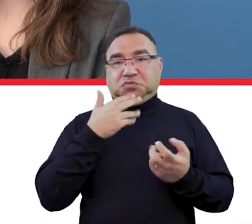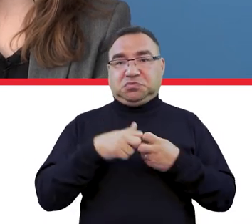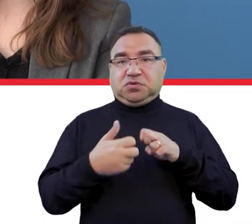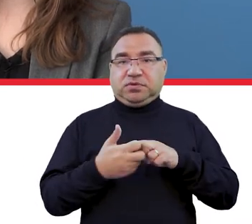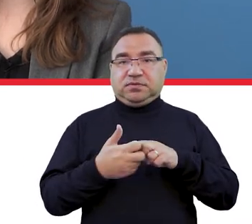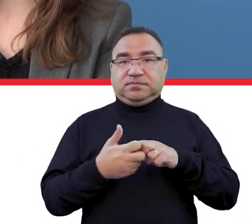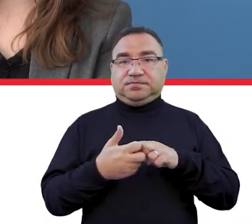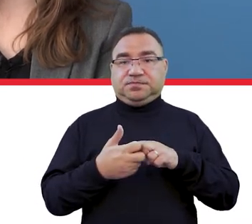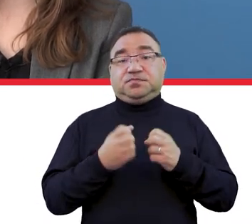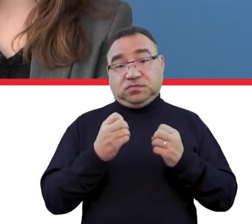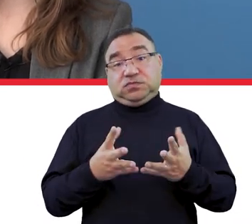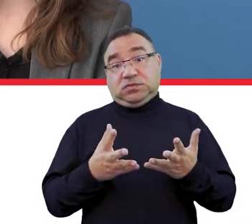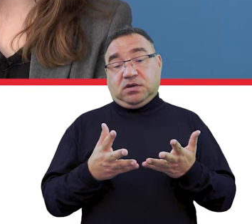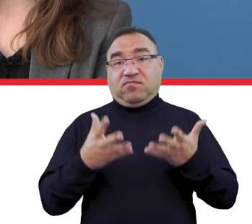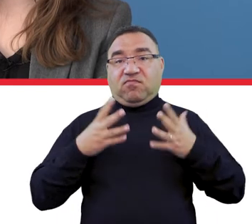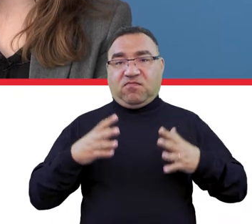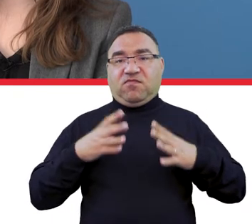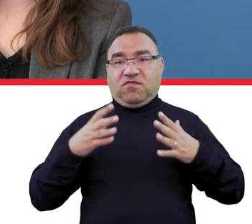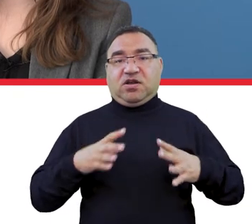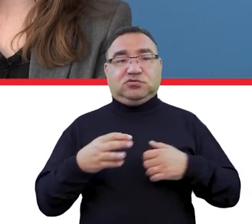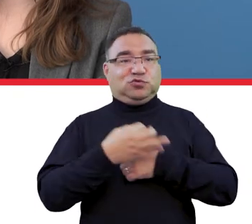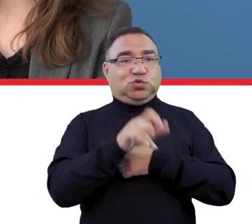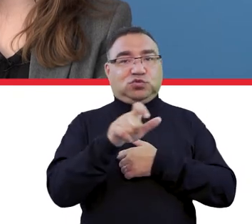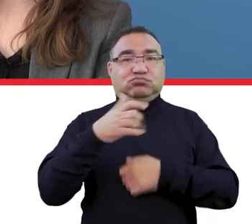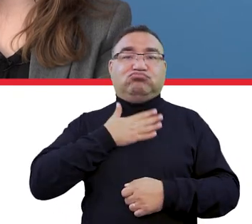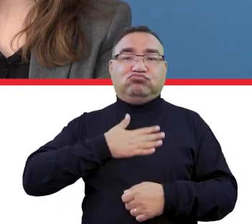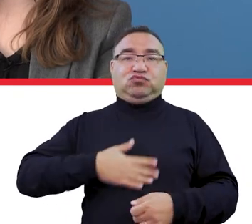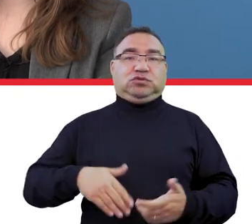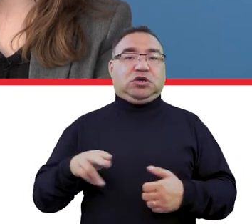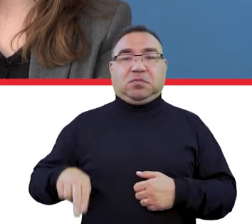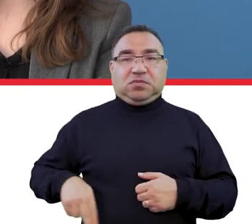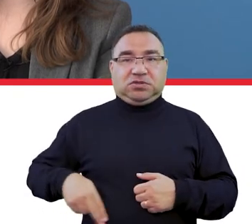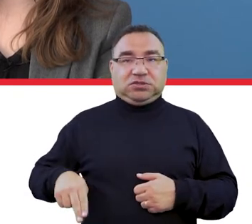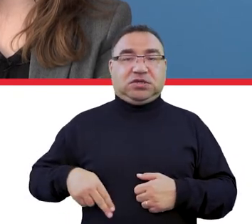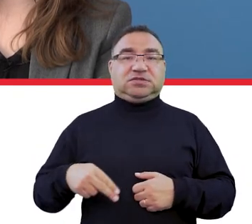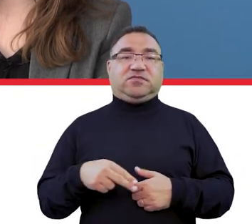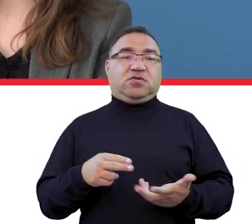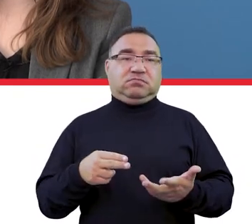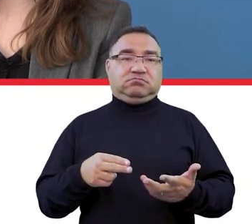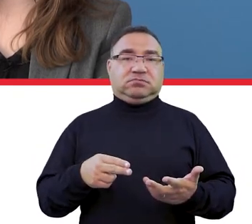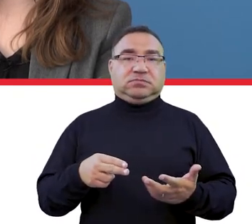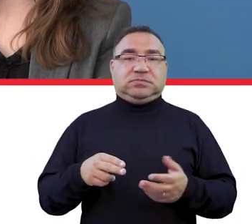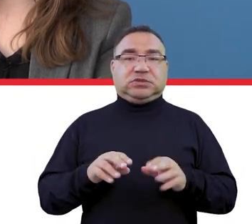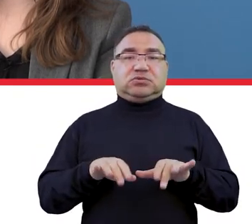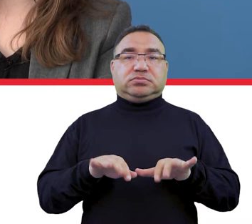preferowanych przez studentów i tu Ministerstwo Cyfryzacji zapewnia